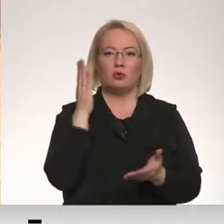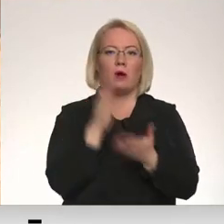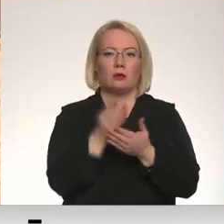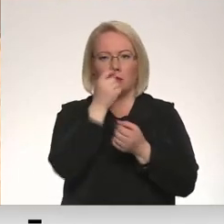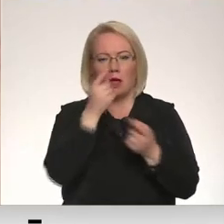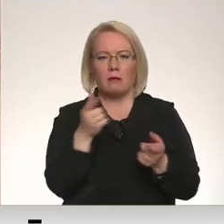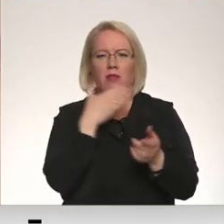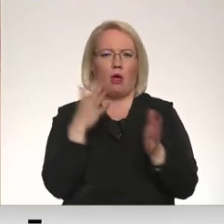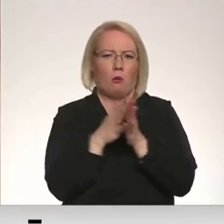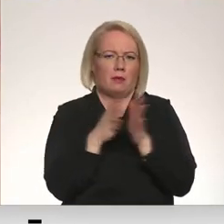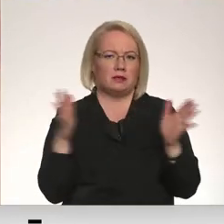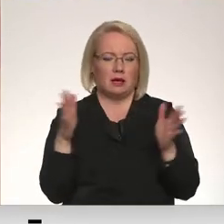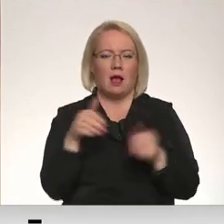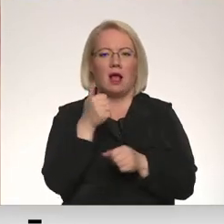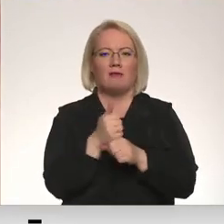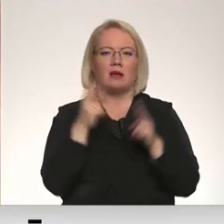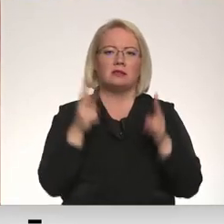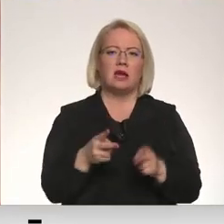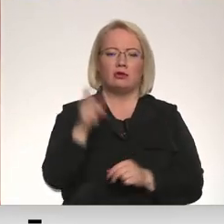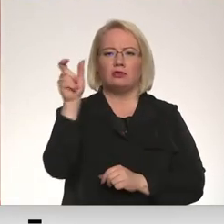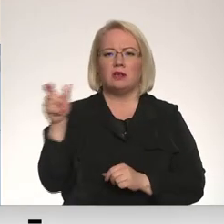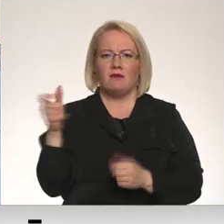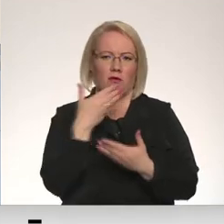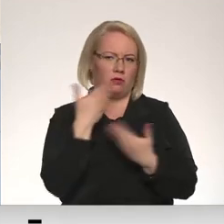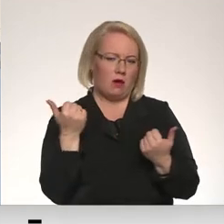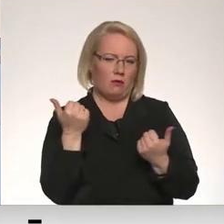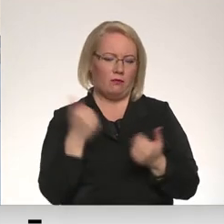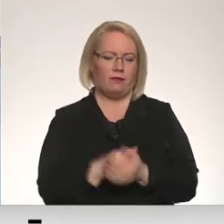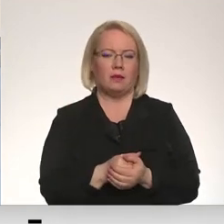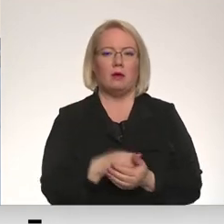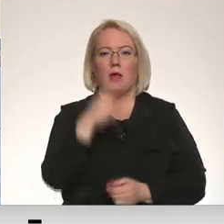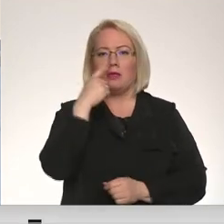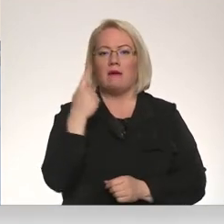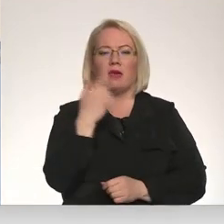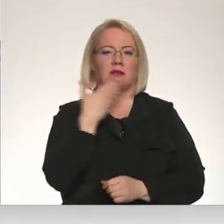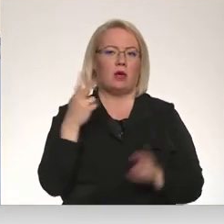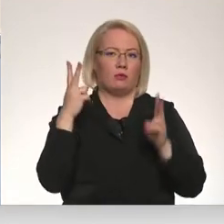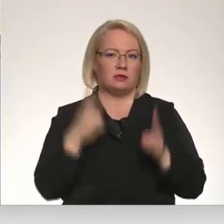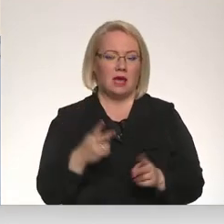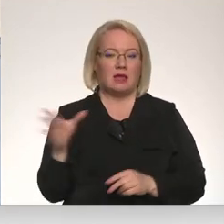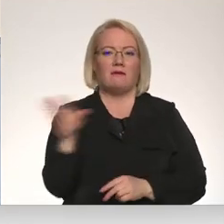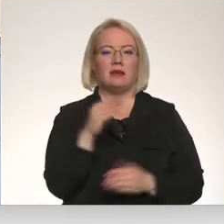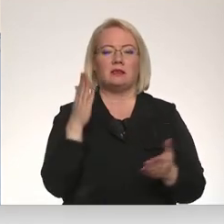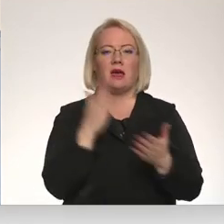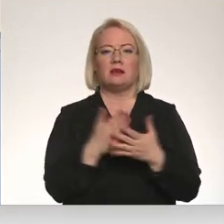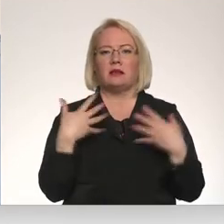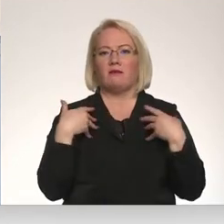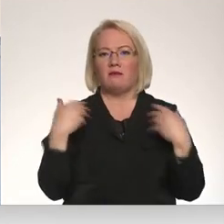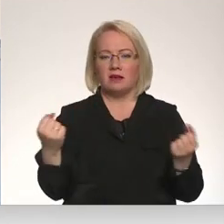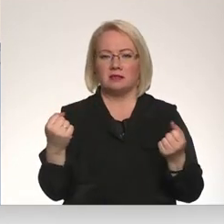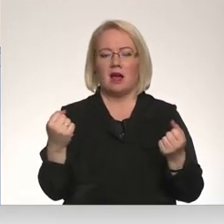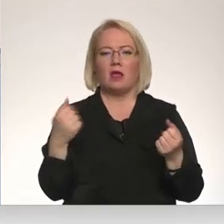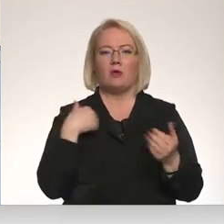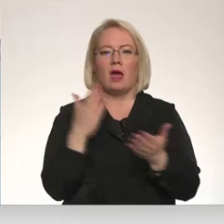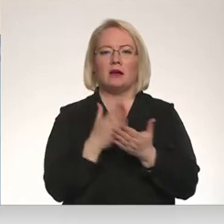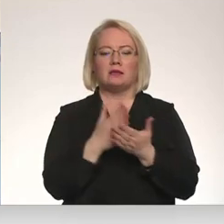neāsot liela. Galvenais – cietušo nav, uzsver mācītājs. Neviens nav cietis. Viss mēs esam sveiki un veseli, un mēs esam daudz